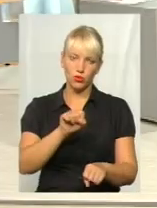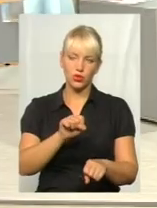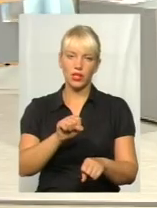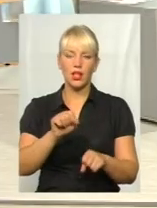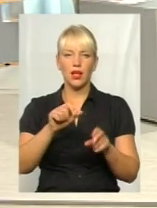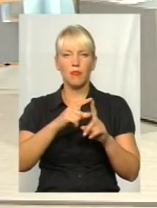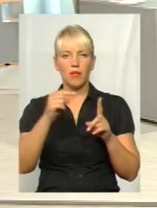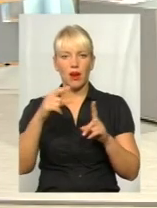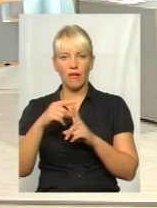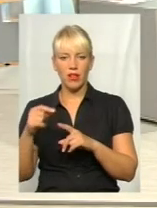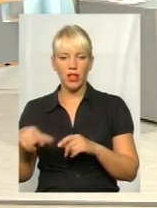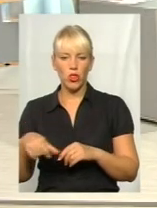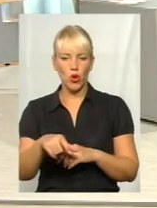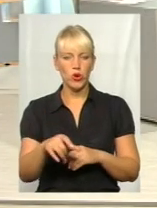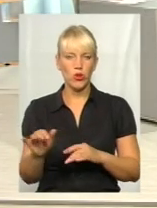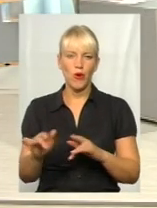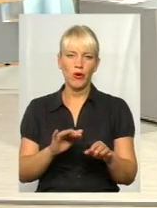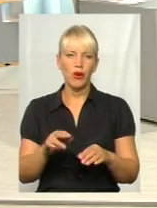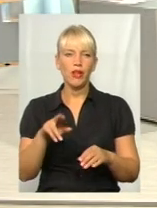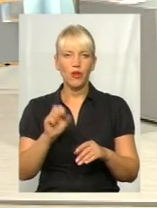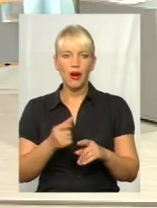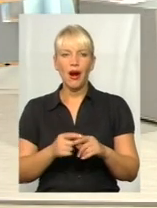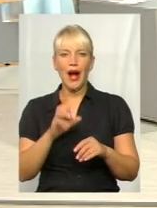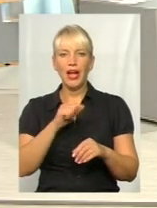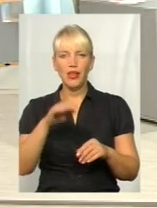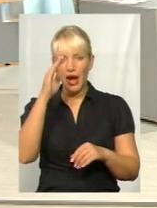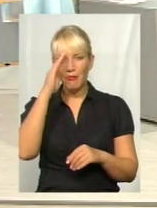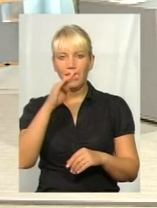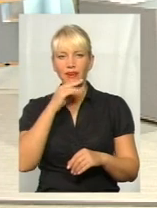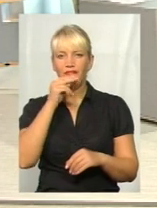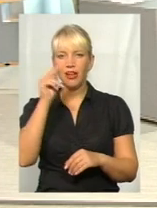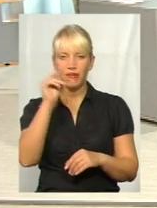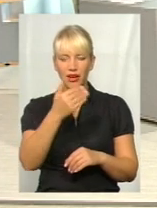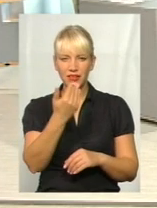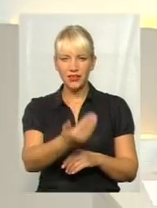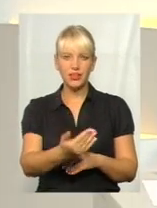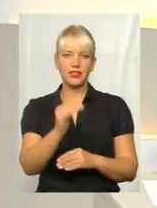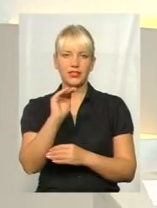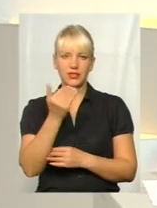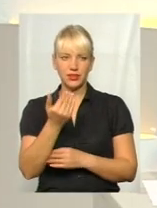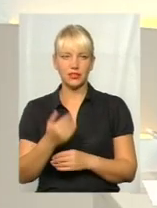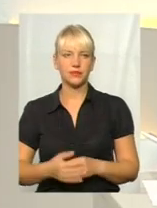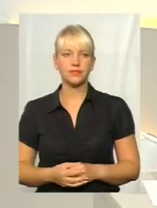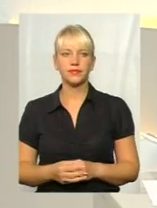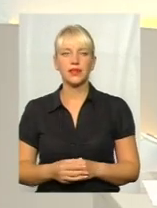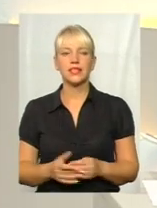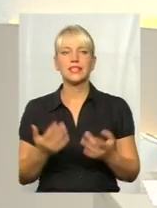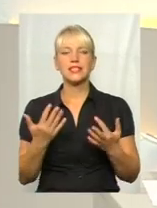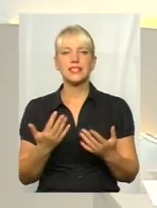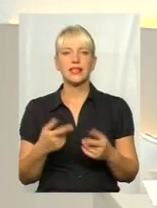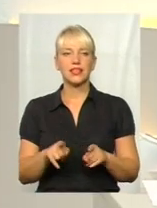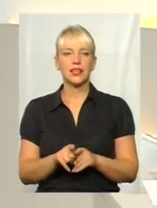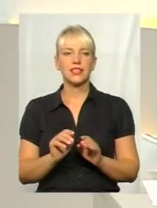стало причиною, то, відповідно, складається адміністративний протокол на батьків за невиконання батьківських оборізків. А ми можемо зараз сказати, скільки таких